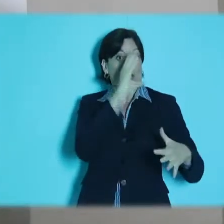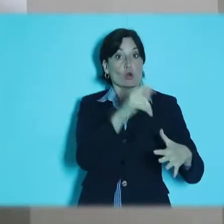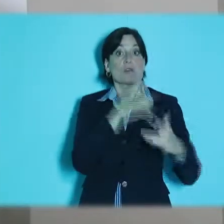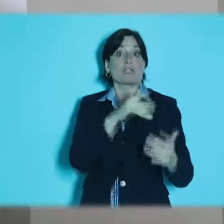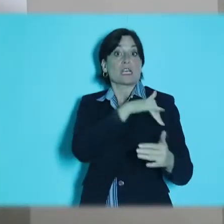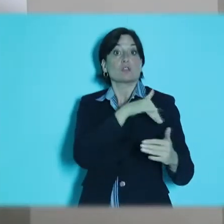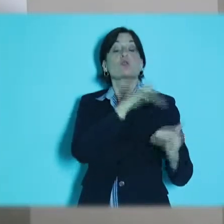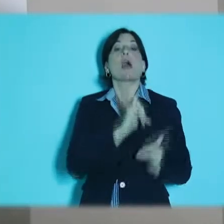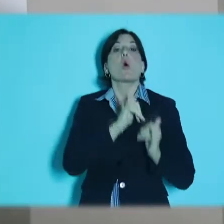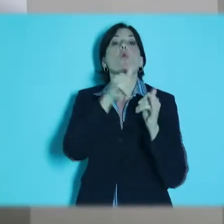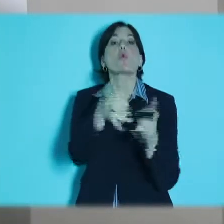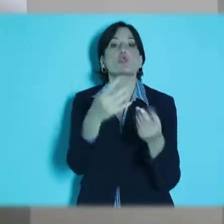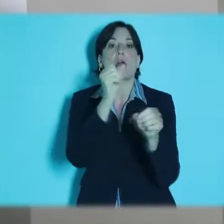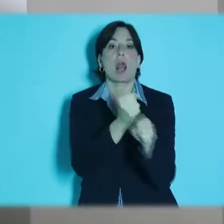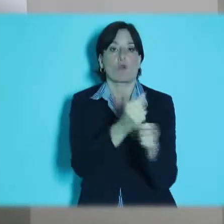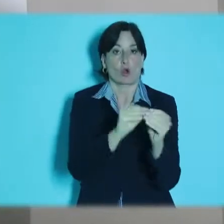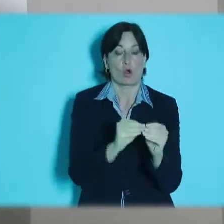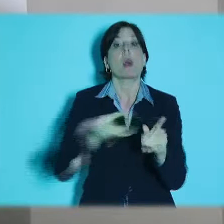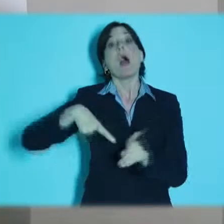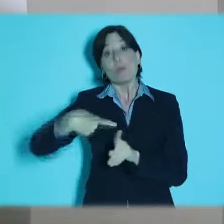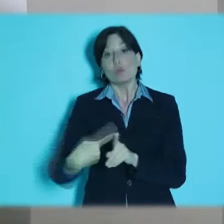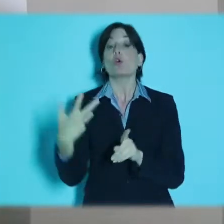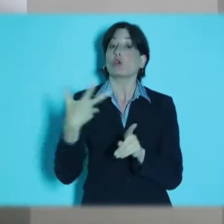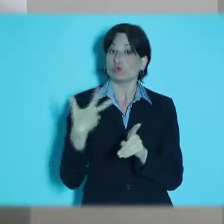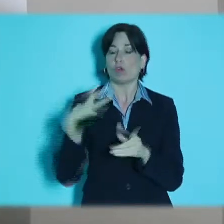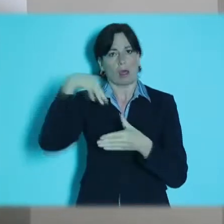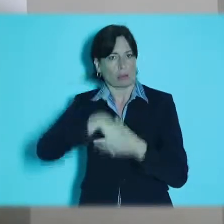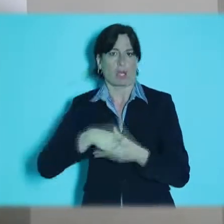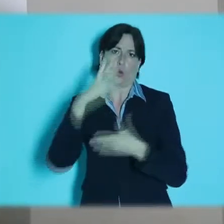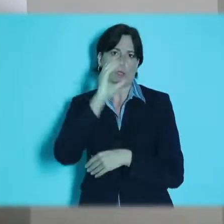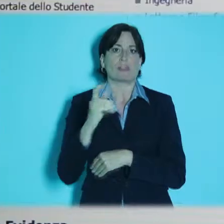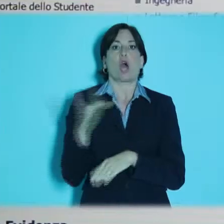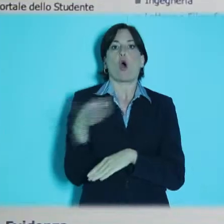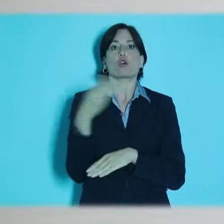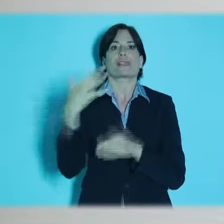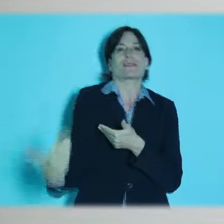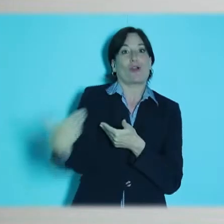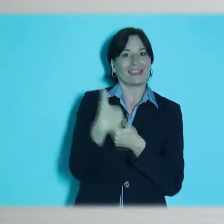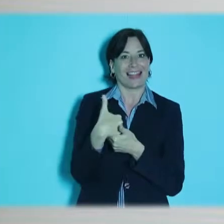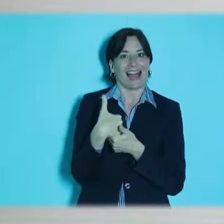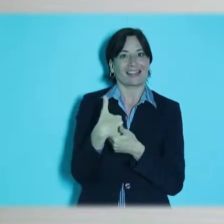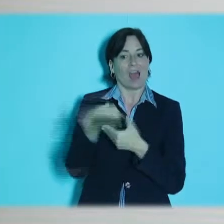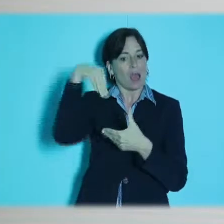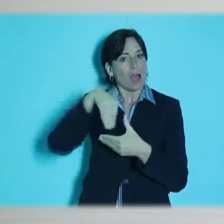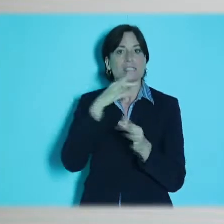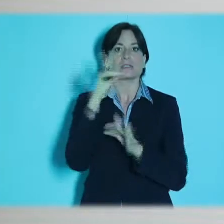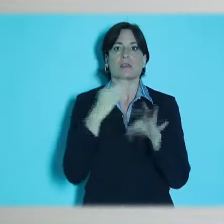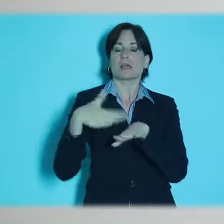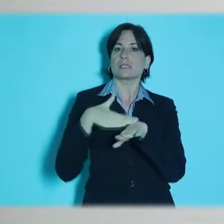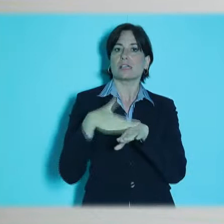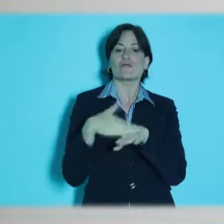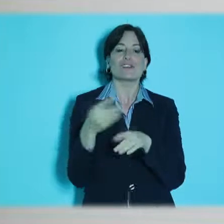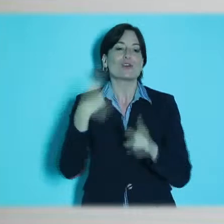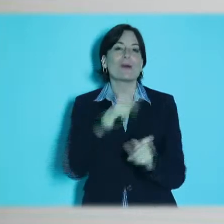nostre iniziative c'è invece l'orientamento in entrata, con una serie di servizi che sono stati rivolti ai soggetti